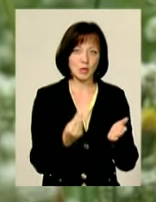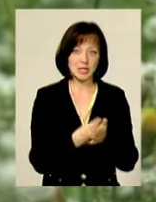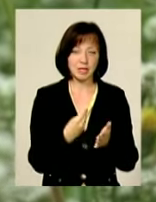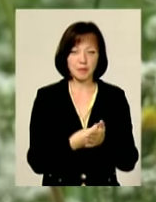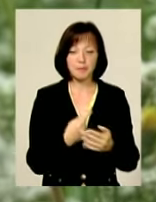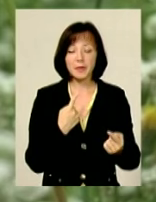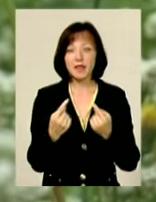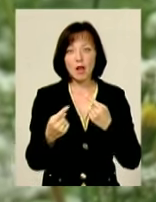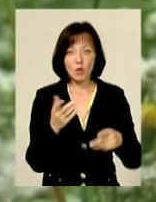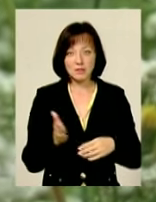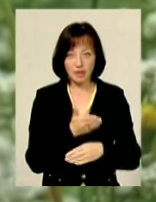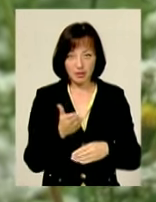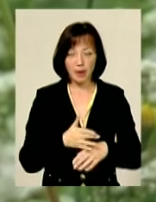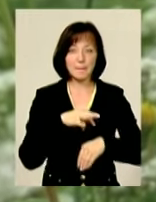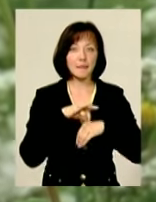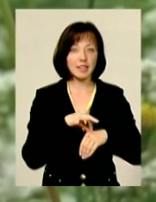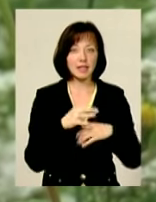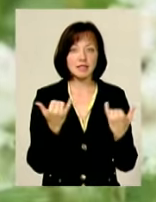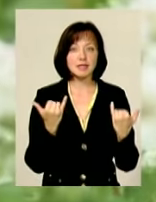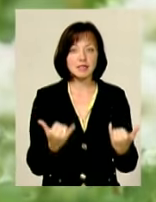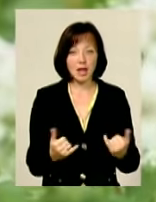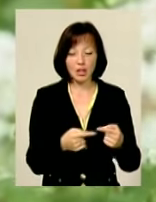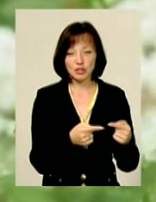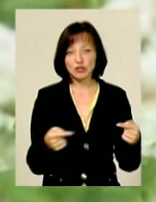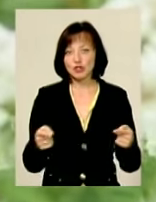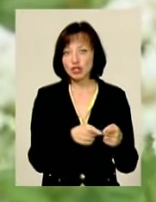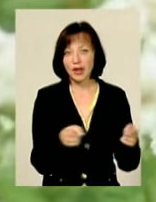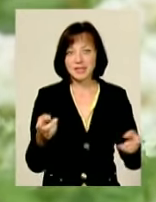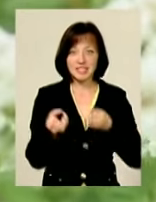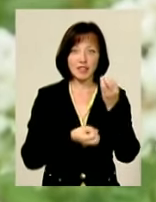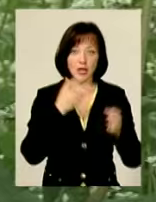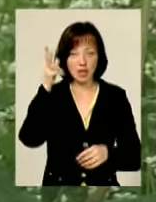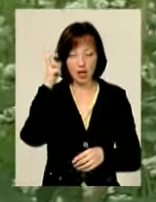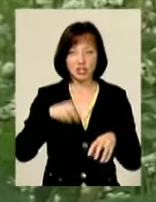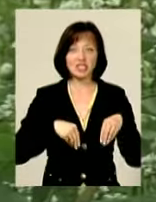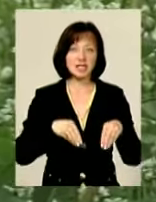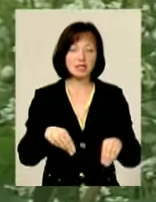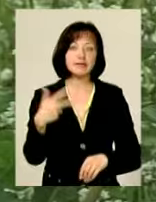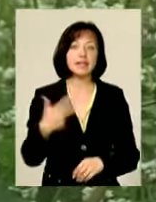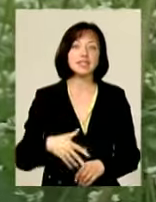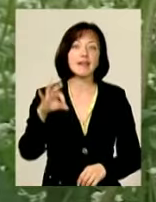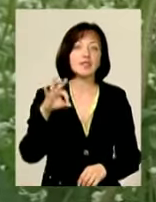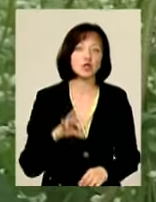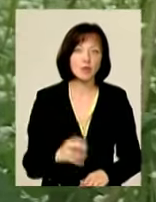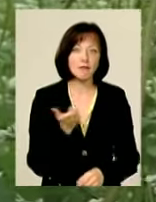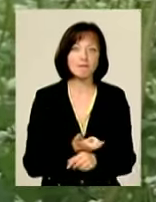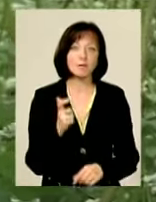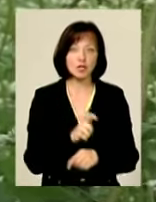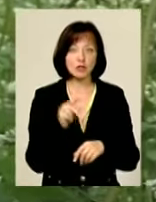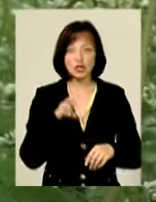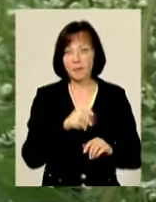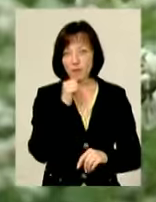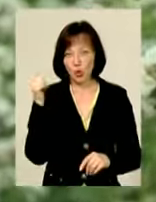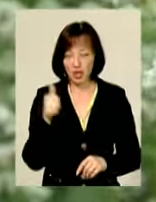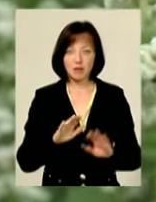Діалог з виробниками вже ведеться Зараз якраз час цвітіння гречки В області її засіяно на 30% більше, ніж торік